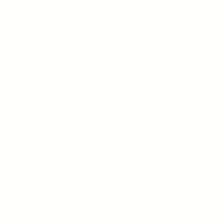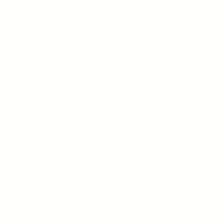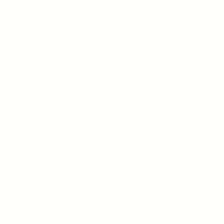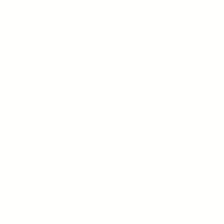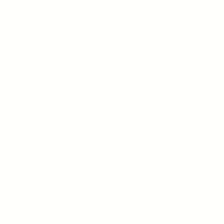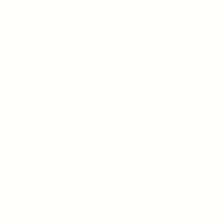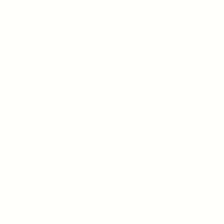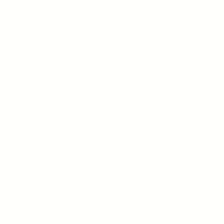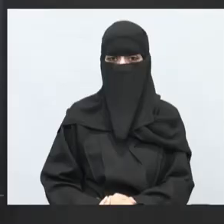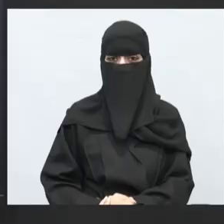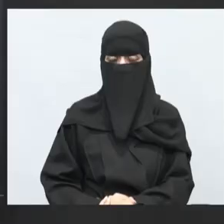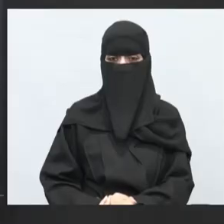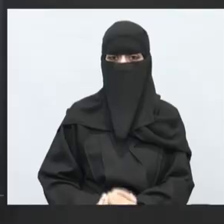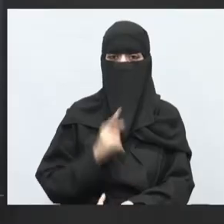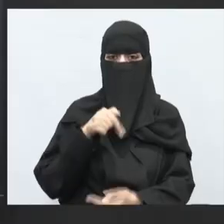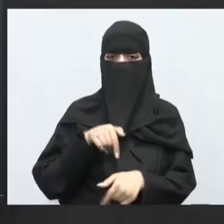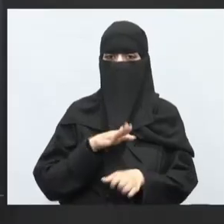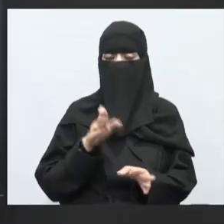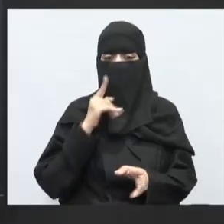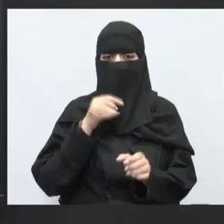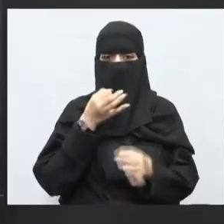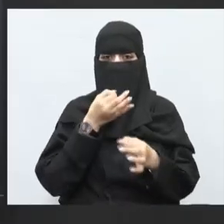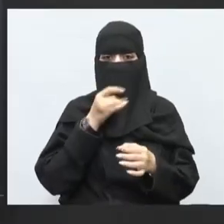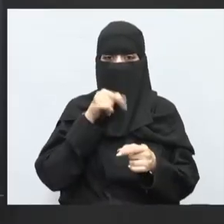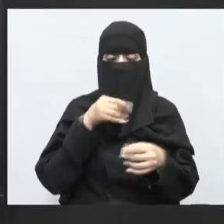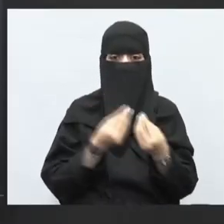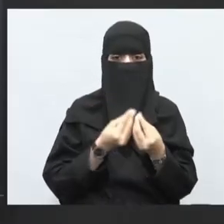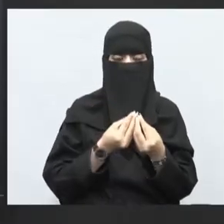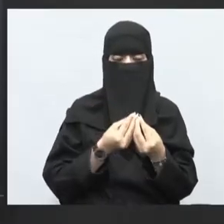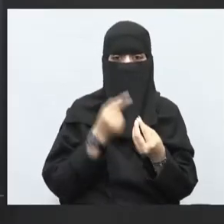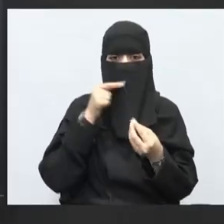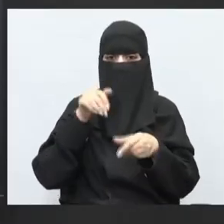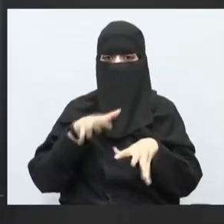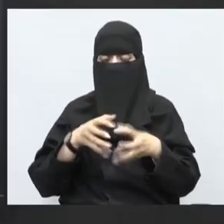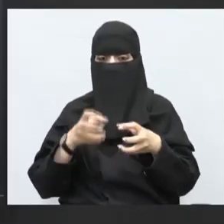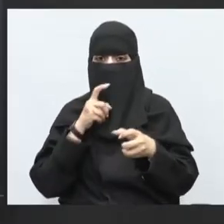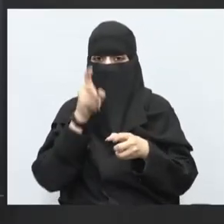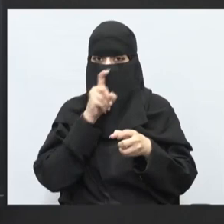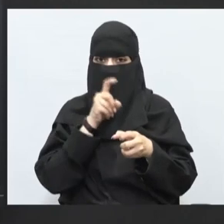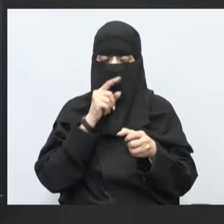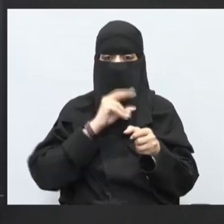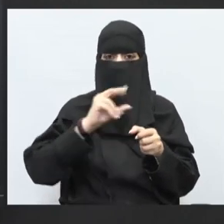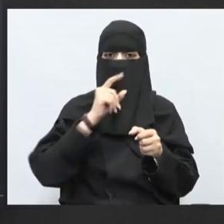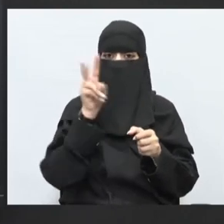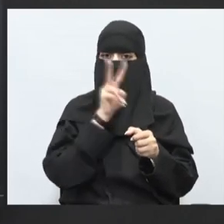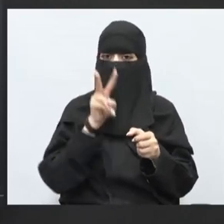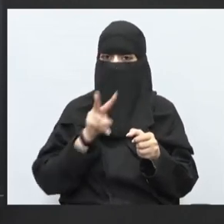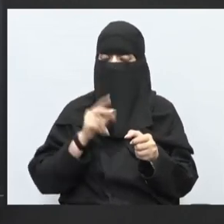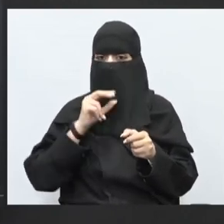ترجمة طيب الآن تعالوا قد تناقش في هذه المسألة هذه المسألة كما قرأتوها أنتم قبل قليل